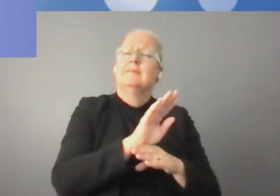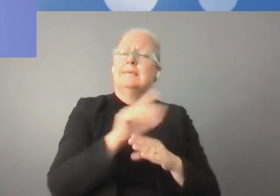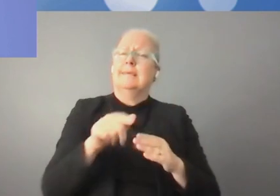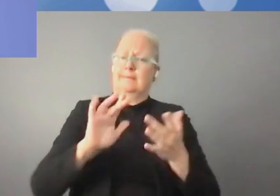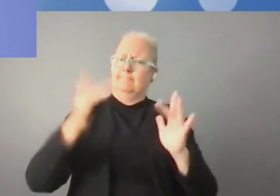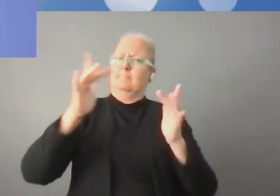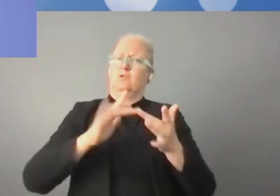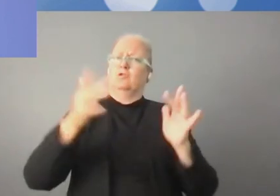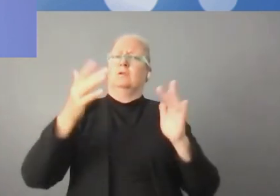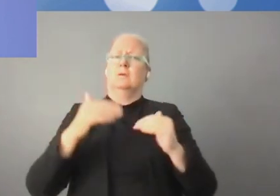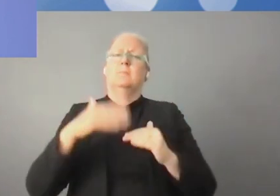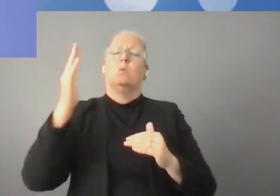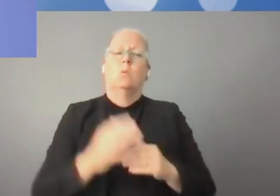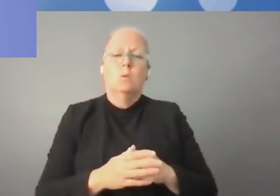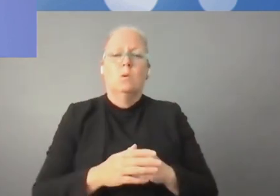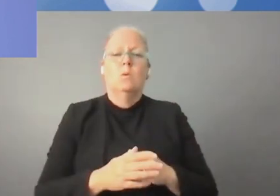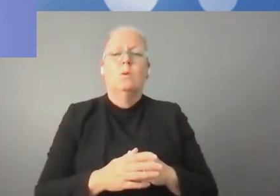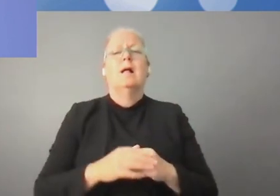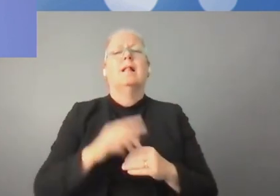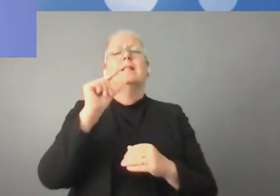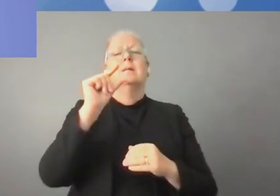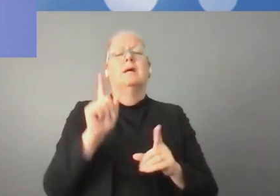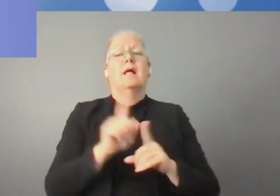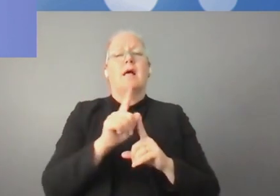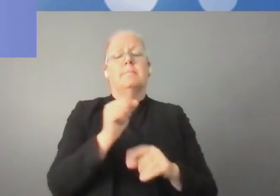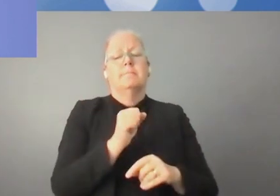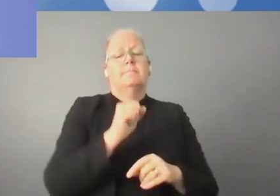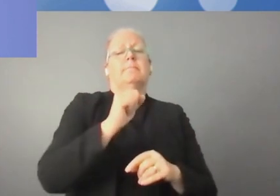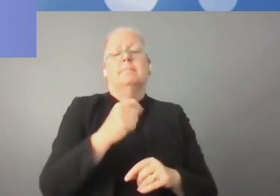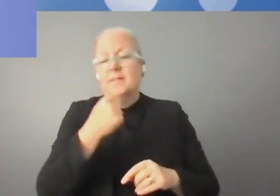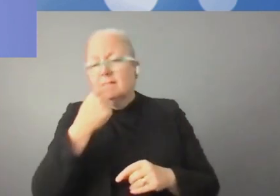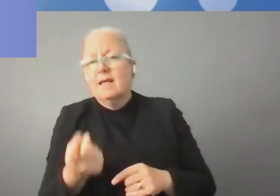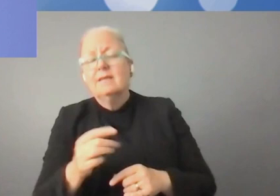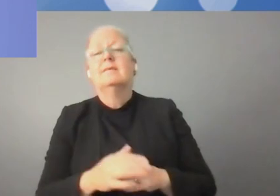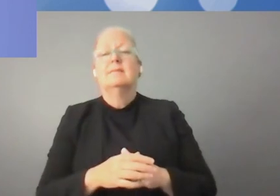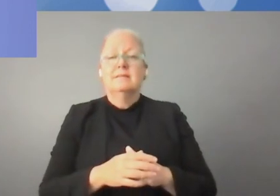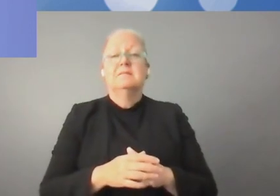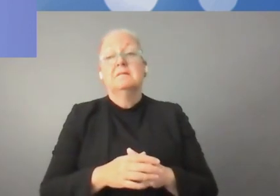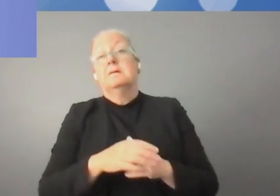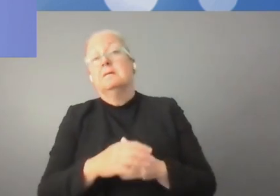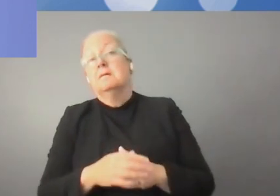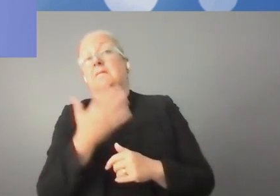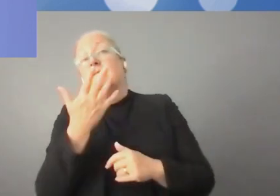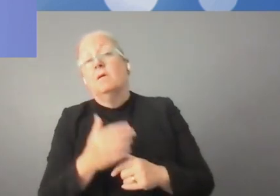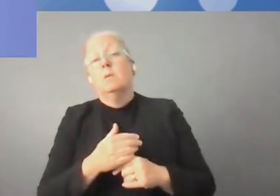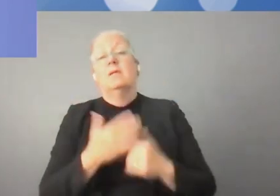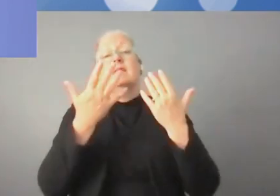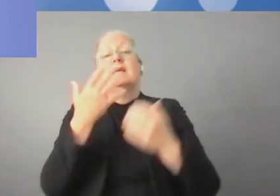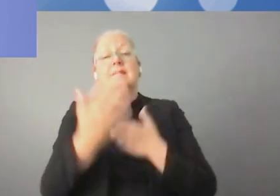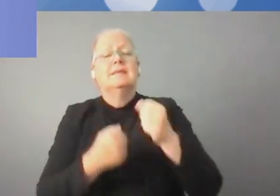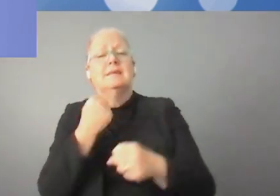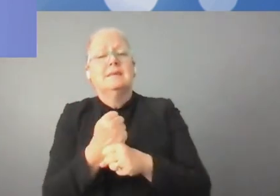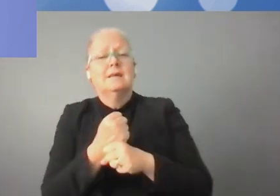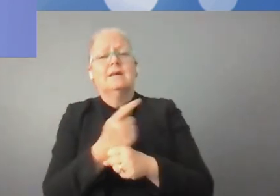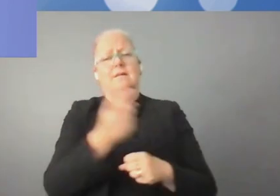Donc, nous pouvons pousser, faire avancer encore la numérisation. Mais beaucoup de choses ont